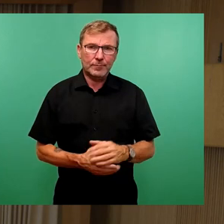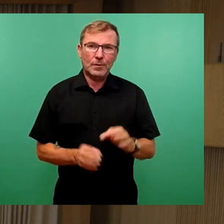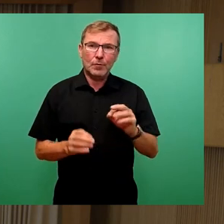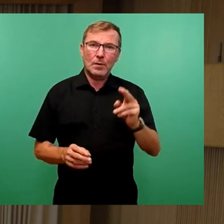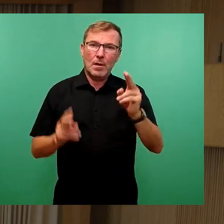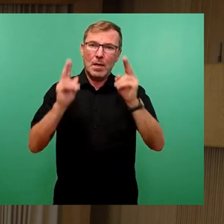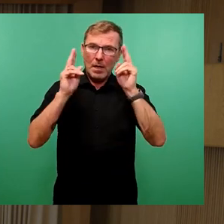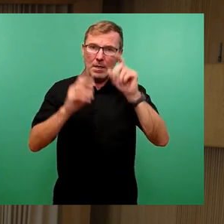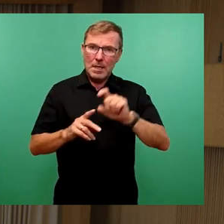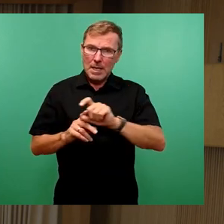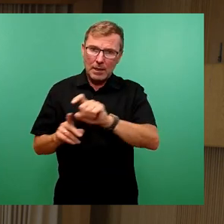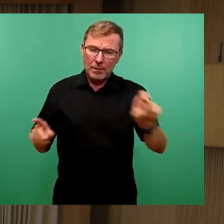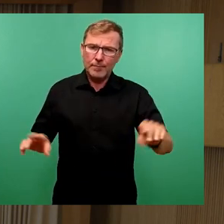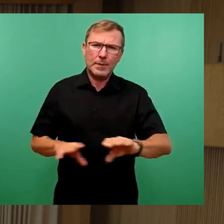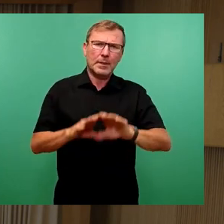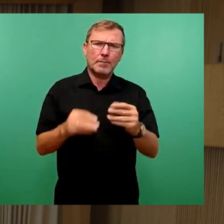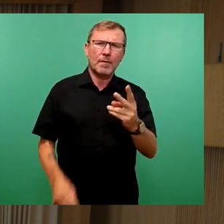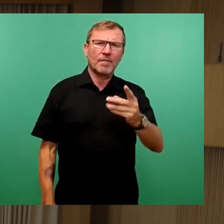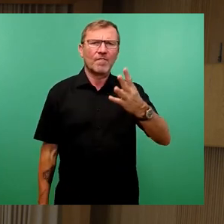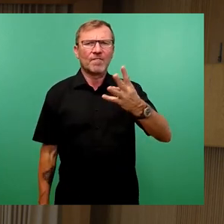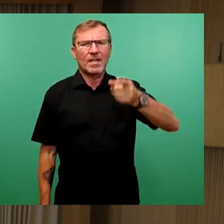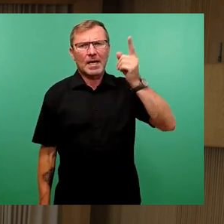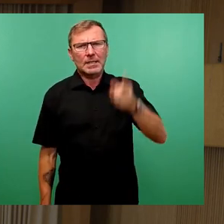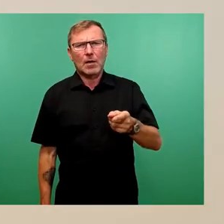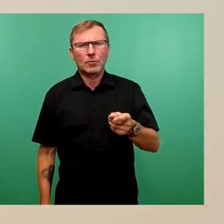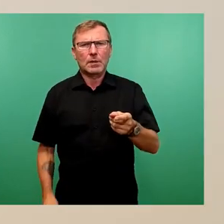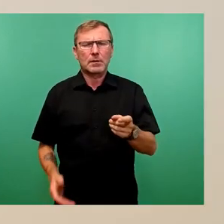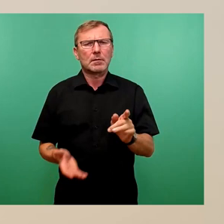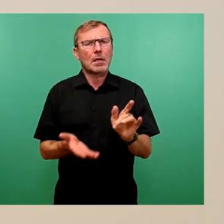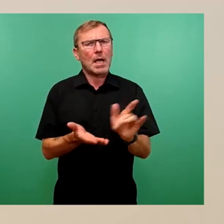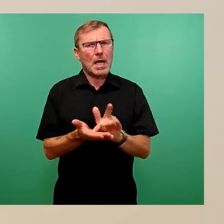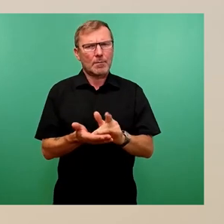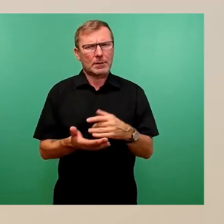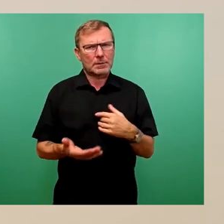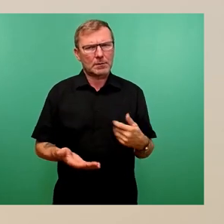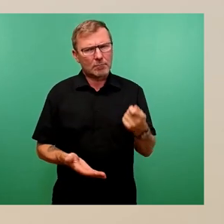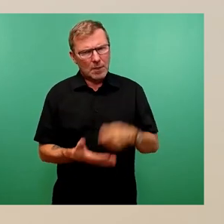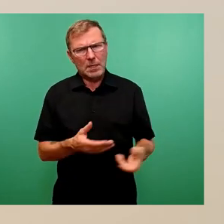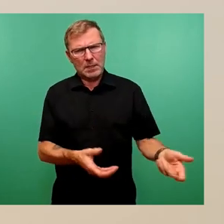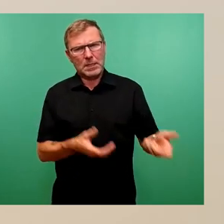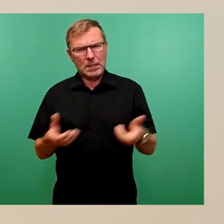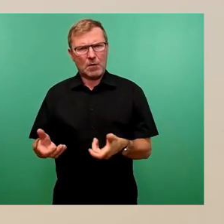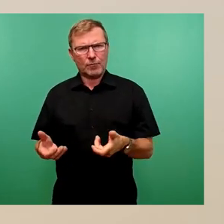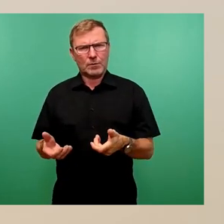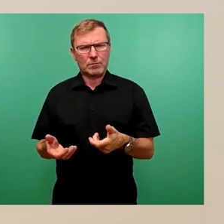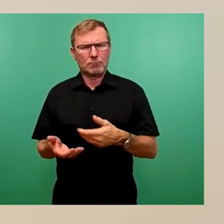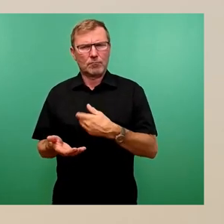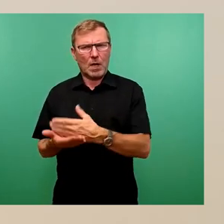Lehrer insgesamt ca. 4.700 mobile Endgeräte beschafft und ausgeteilt. Das sind sowohl